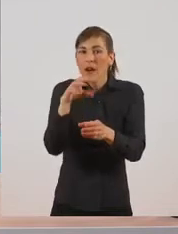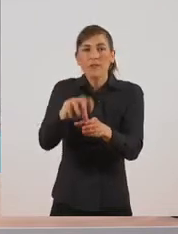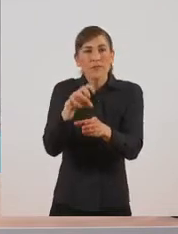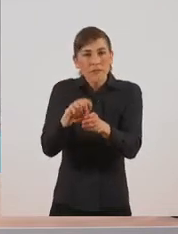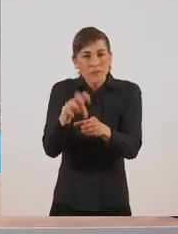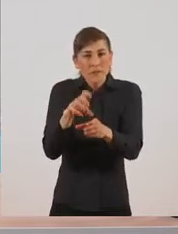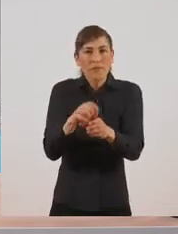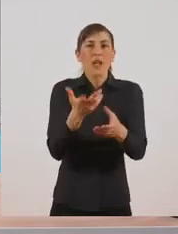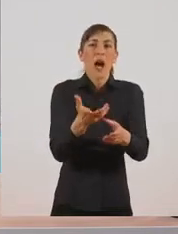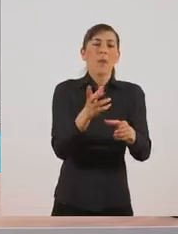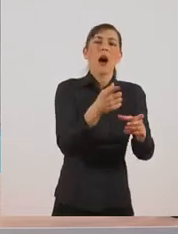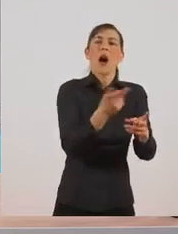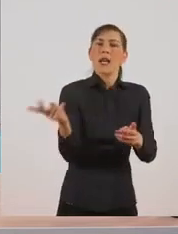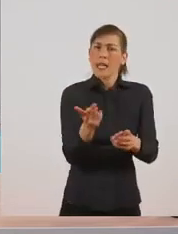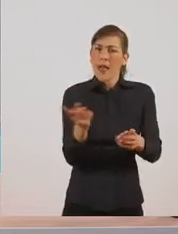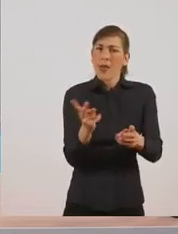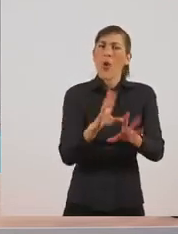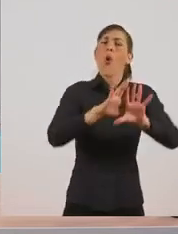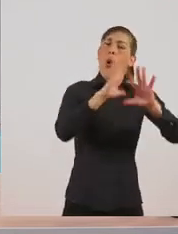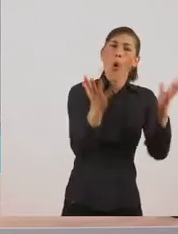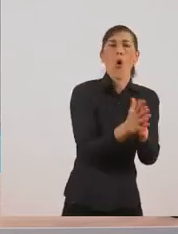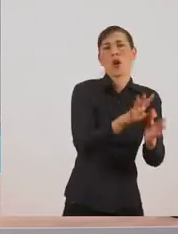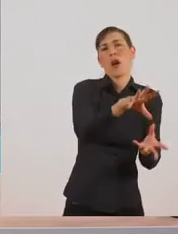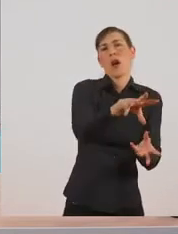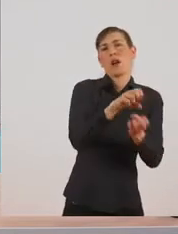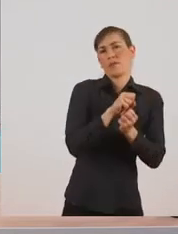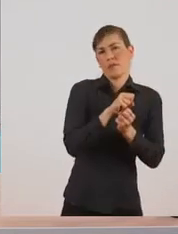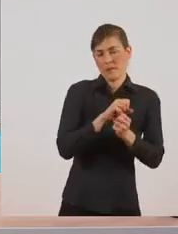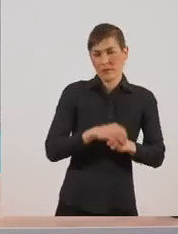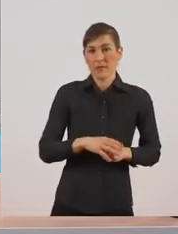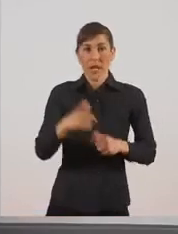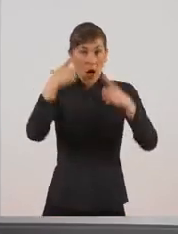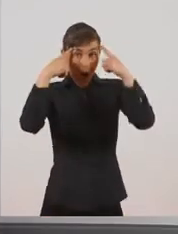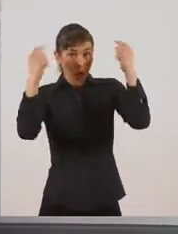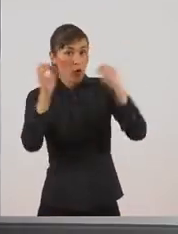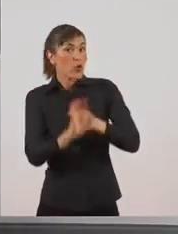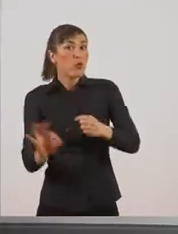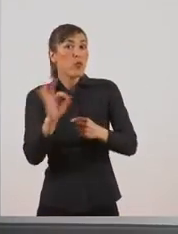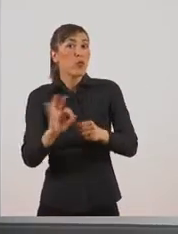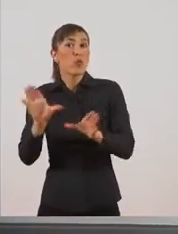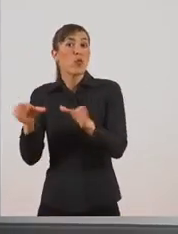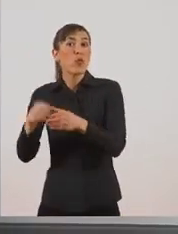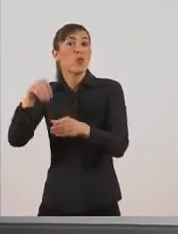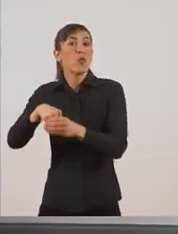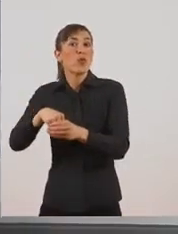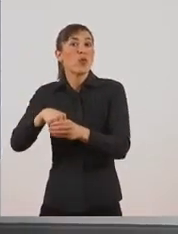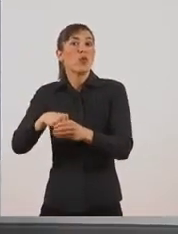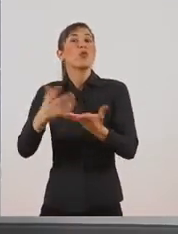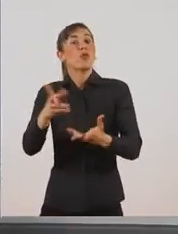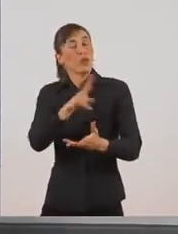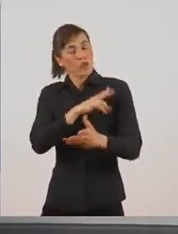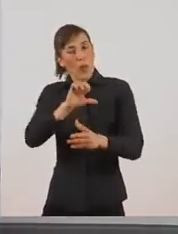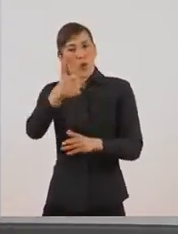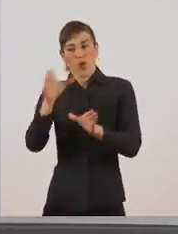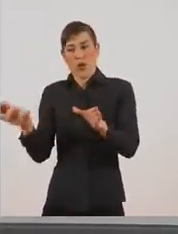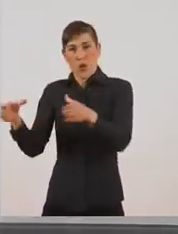Ο λύκος μας ξέρει σε ποια κατηγορία ανήκει. Πολύ ωραία. Ο λύκος λοιπόν είναι έναν σαρκοφάγο θυλαστικό ζώο.